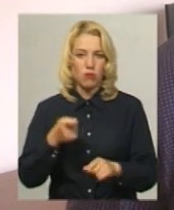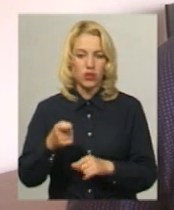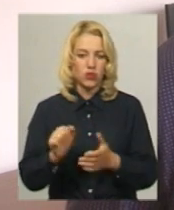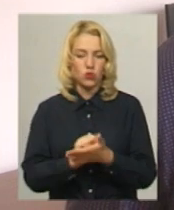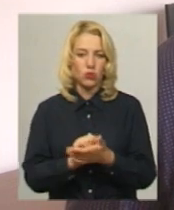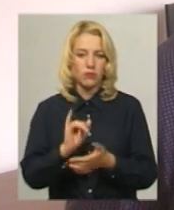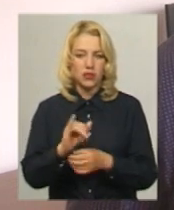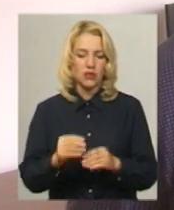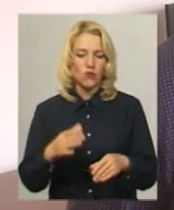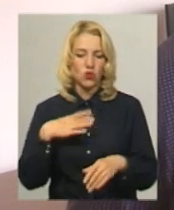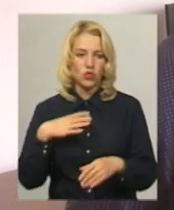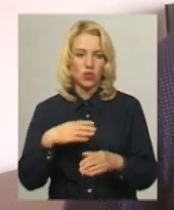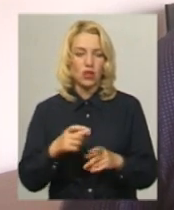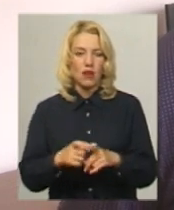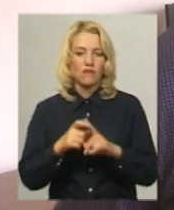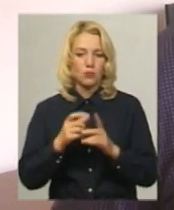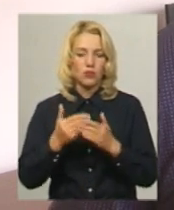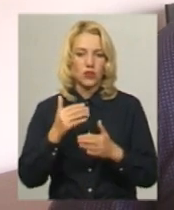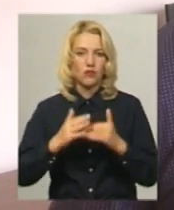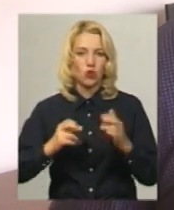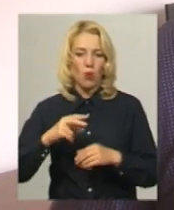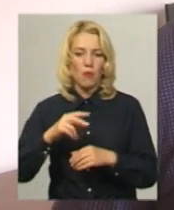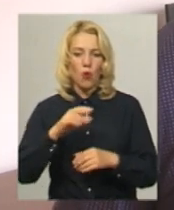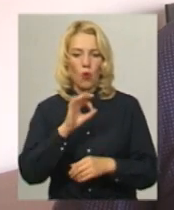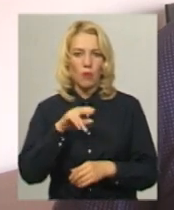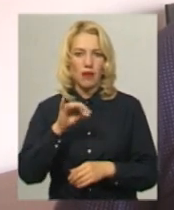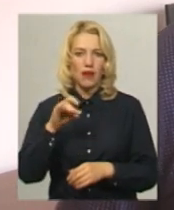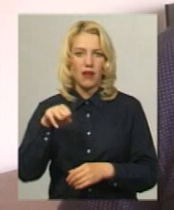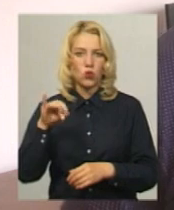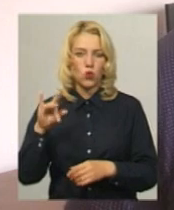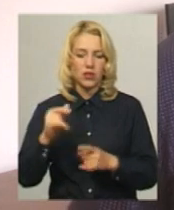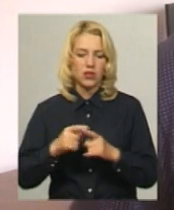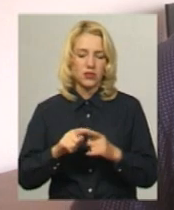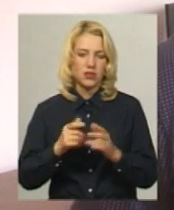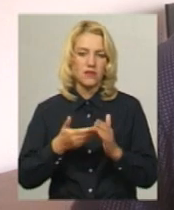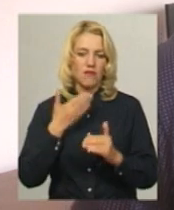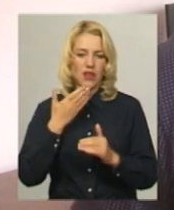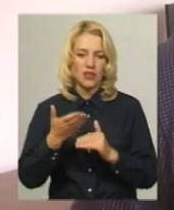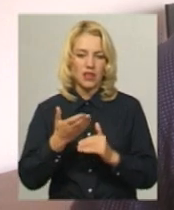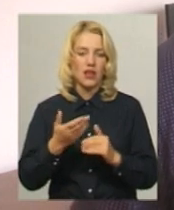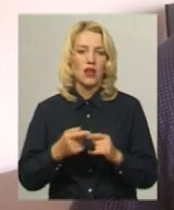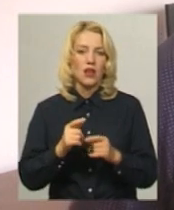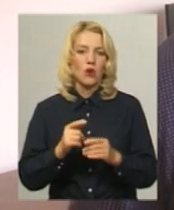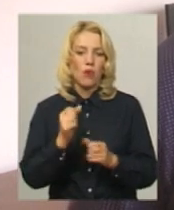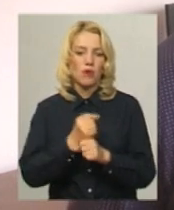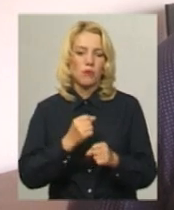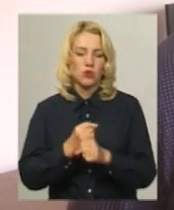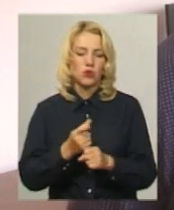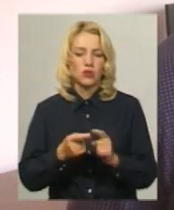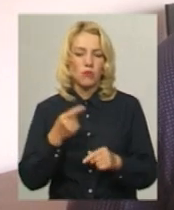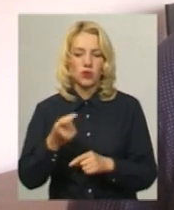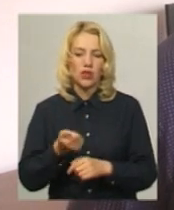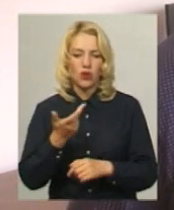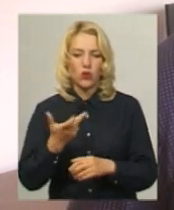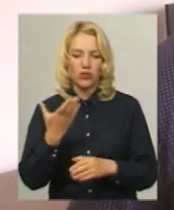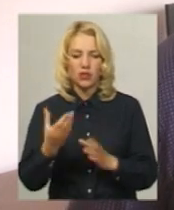очікують відповіді від оператора. Як правило, це звернення опрацьовується протягом кількох днів, приходить відповідь стосовно